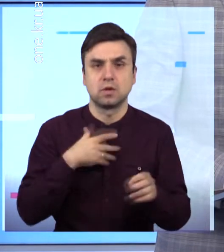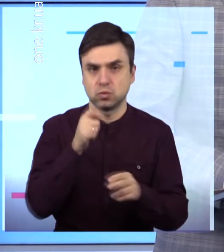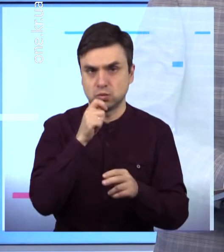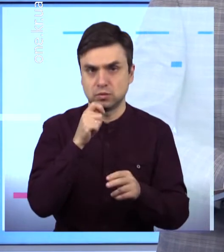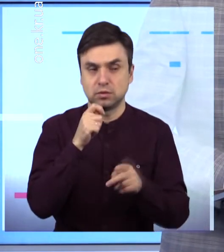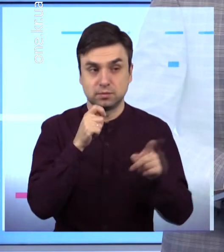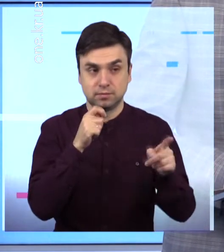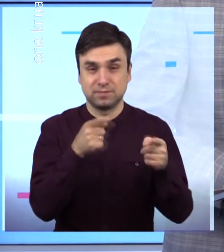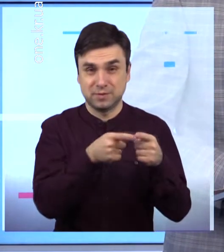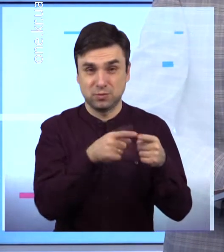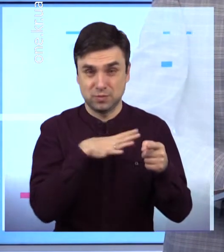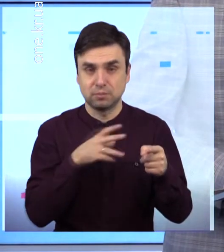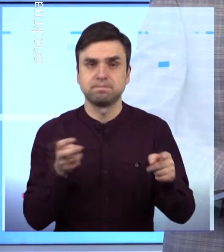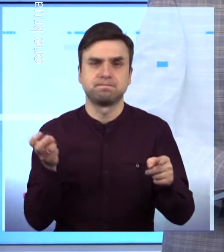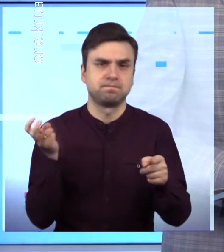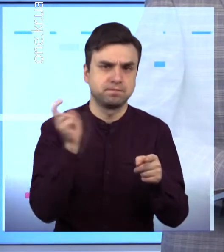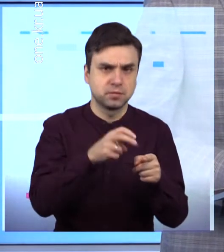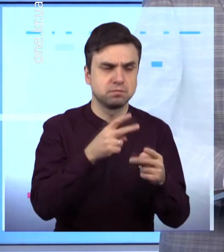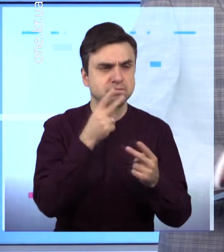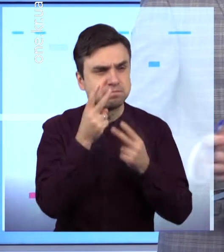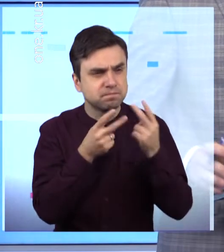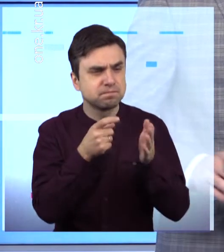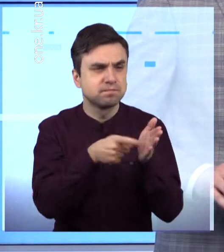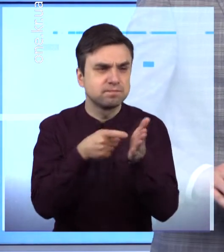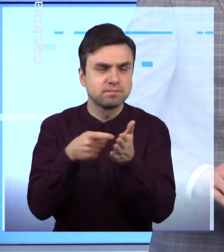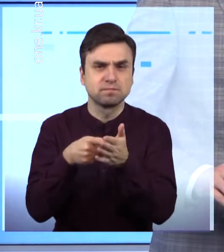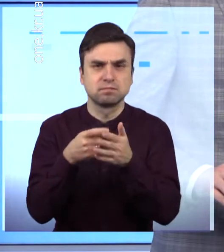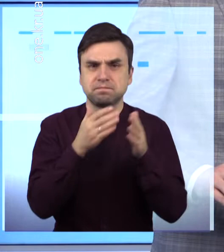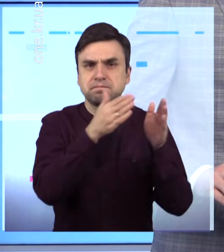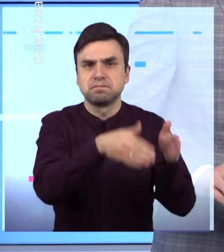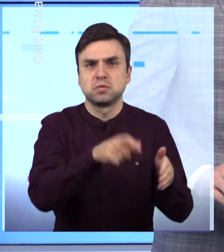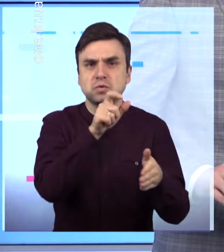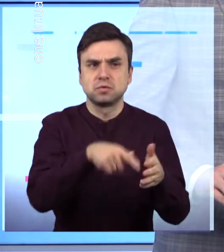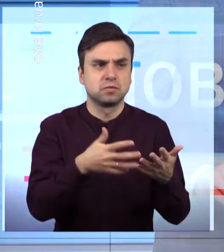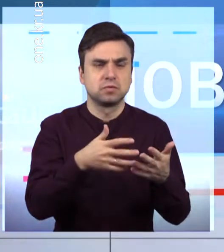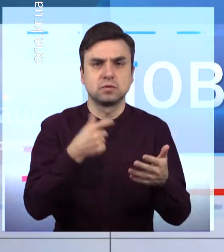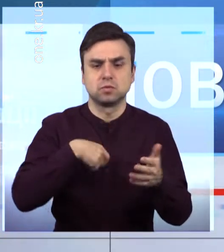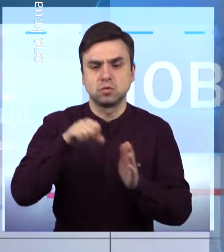Та спробували, будь-дай що, з'ясувати про нього та про причини такого вчинку